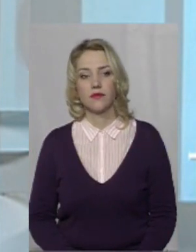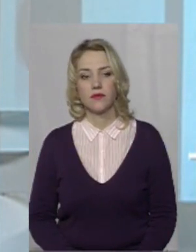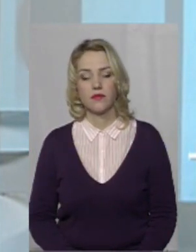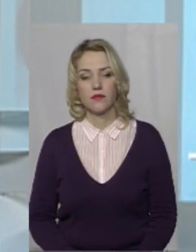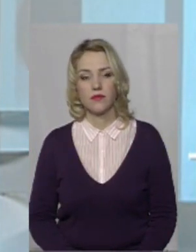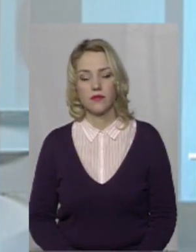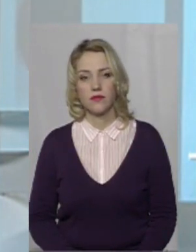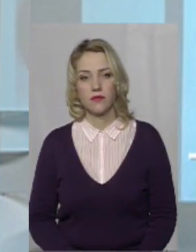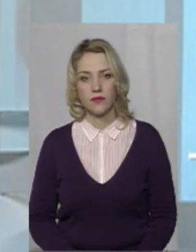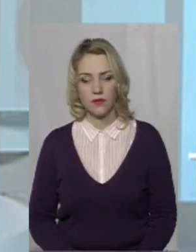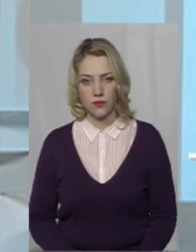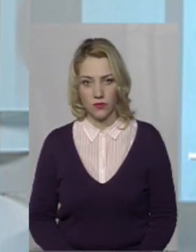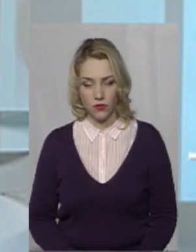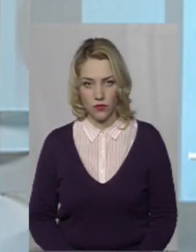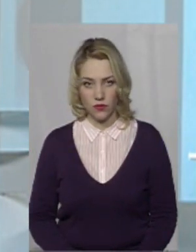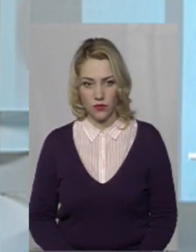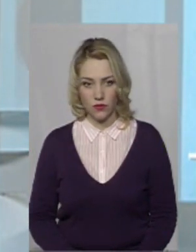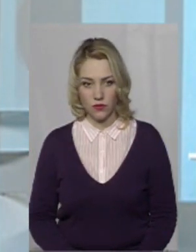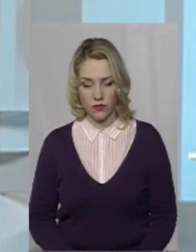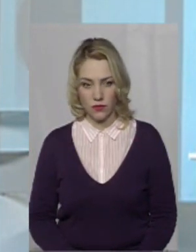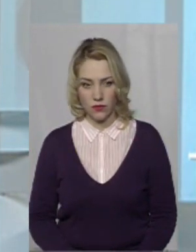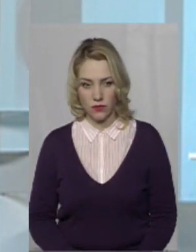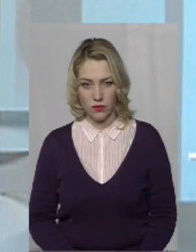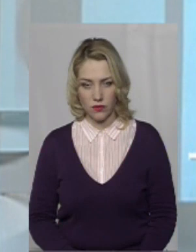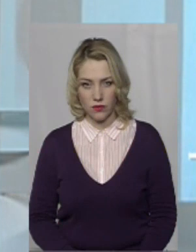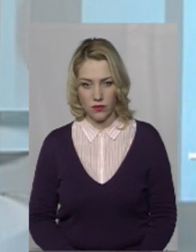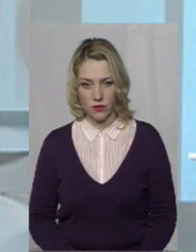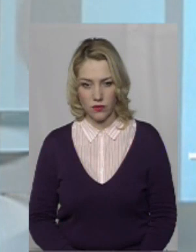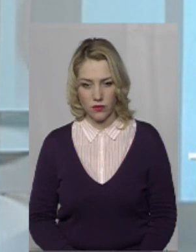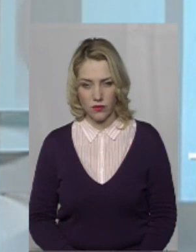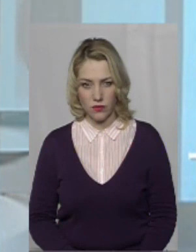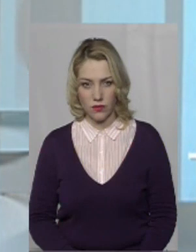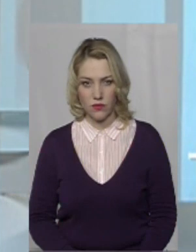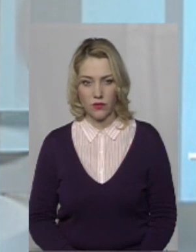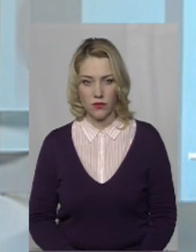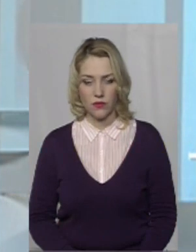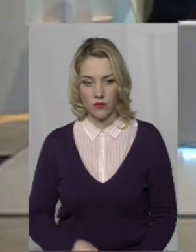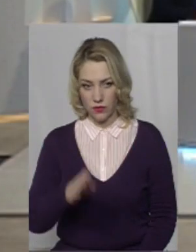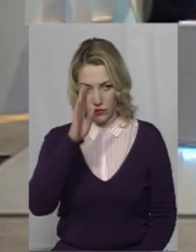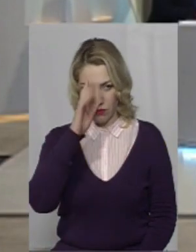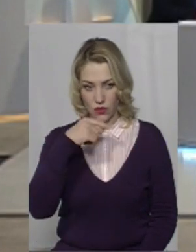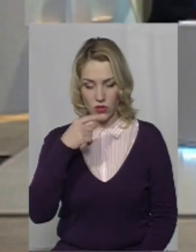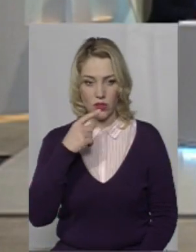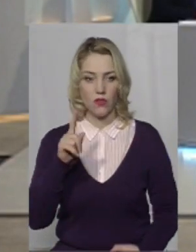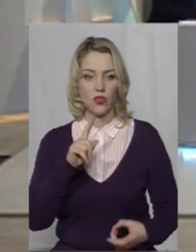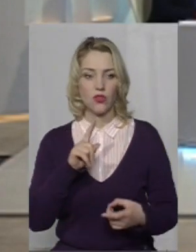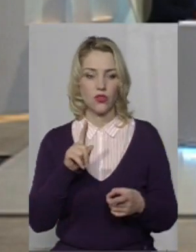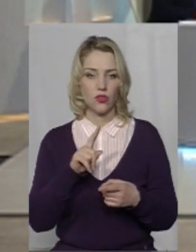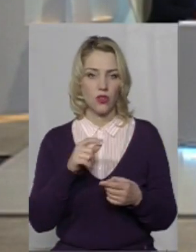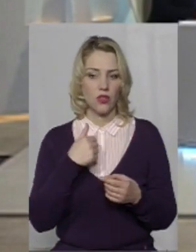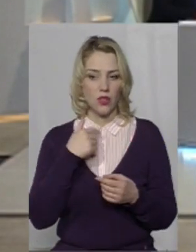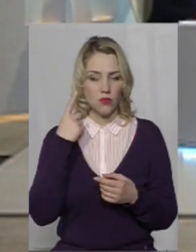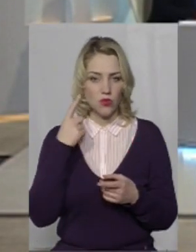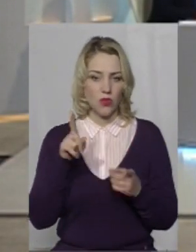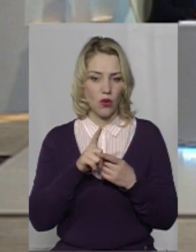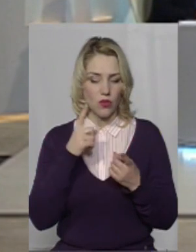ще маємо телефонний дзвінок? Дякую. Я віддумав, в цьому інформацію вже затримали, я не знаю, правильно сказати, угрупування, базу